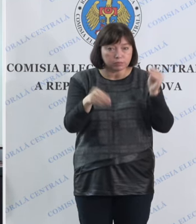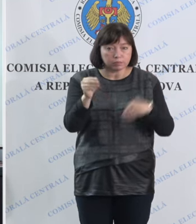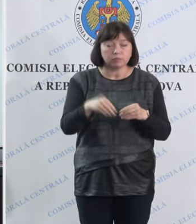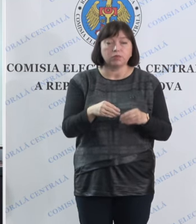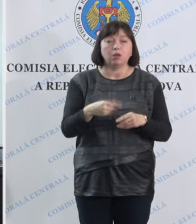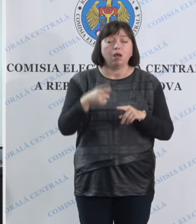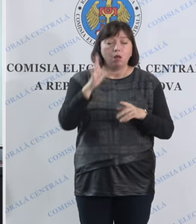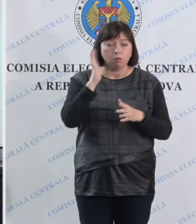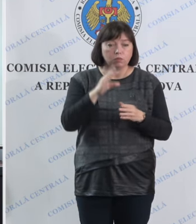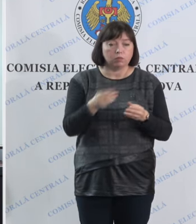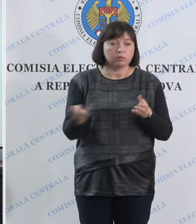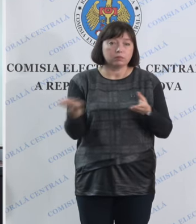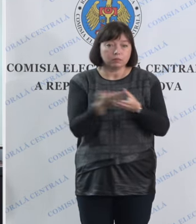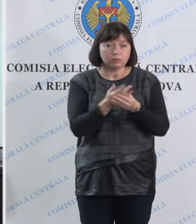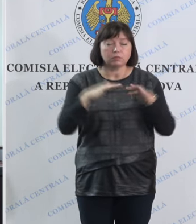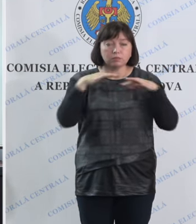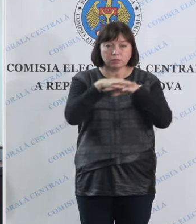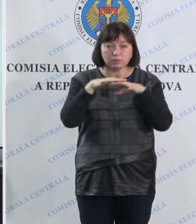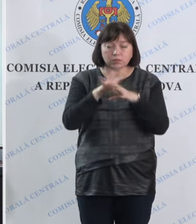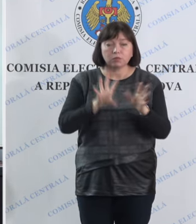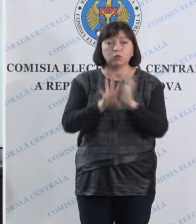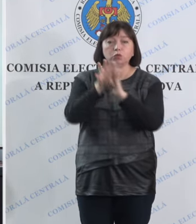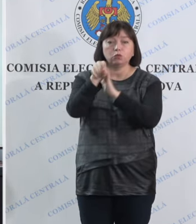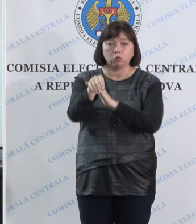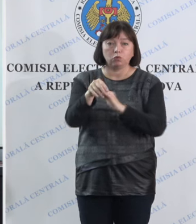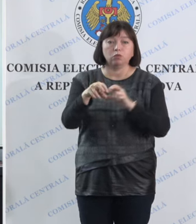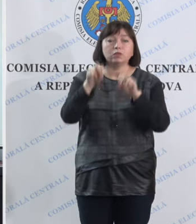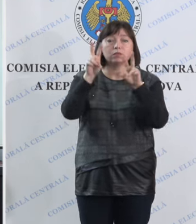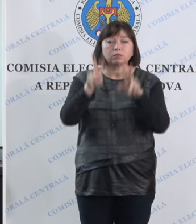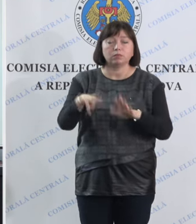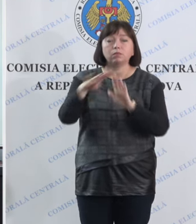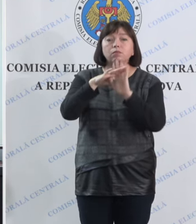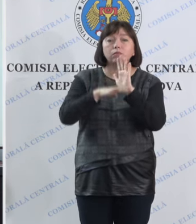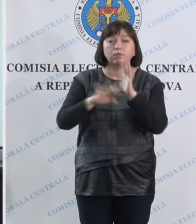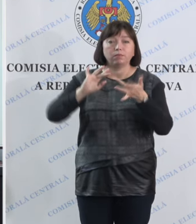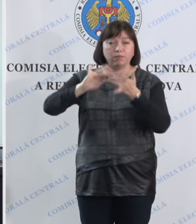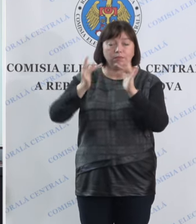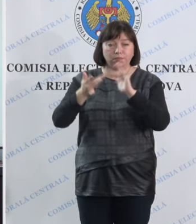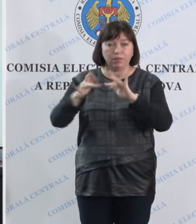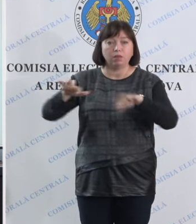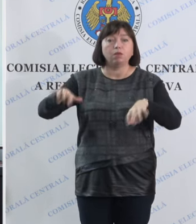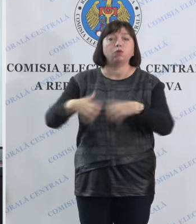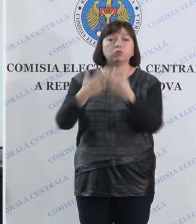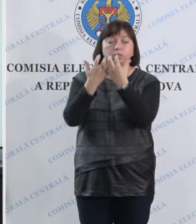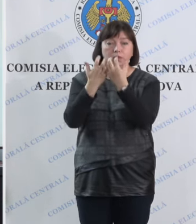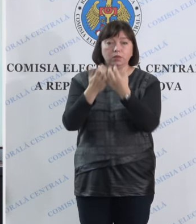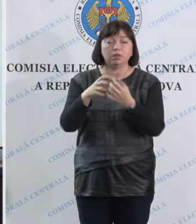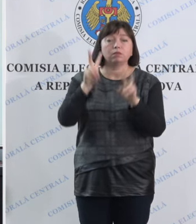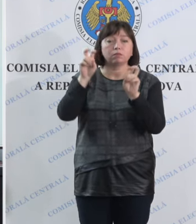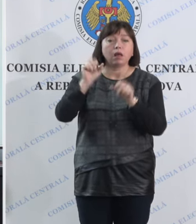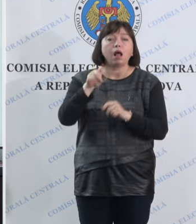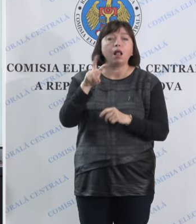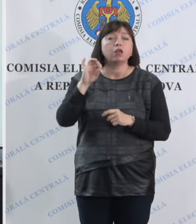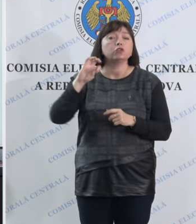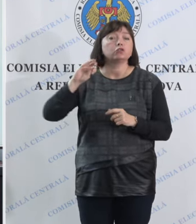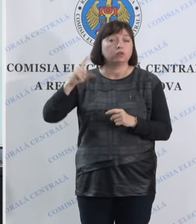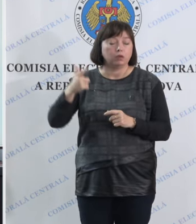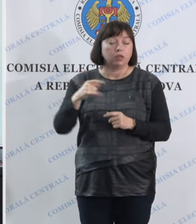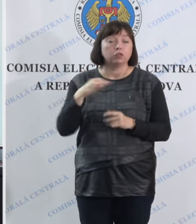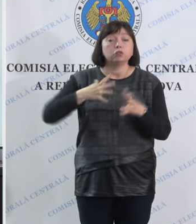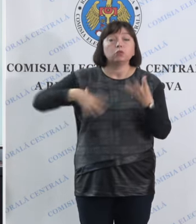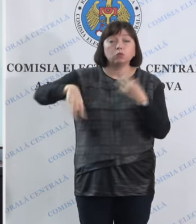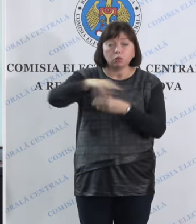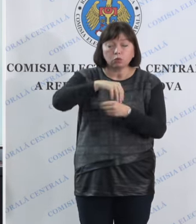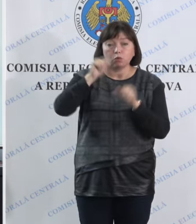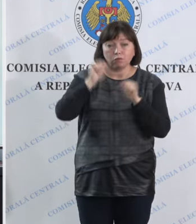acestea vor fi procesate și introduce în sistemul informațional automatizat de stat alegeri, iar noi cu toții